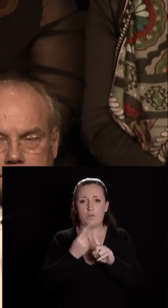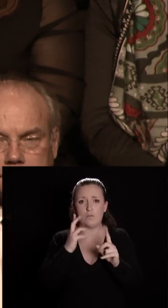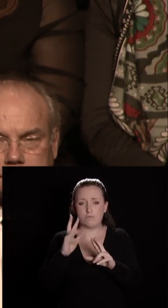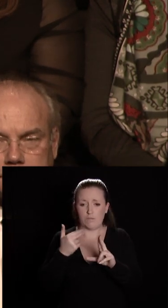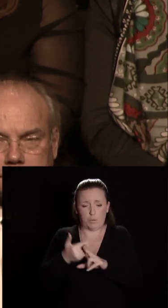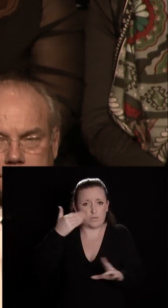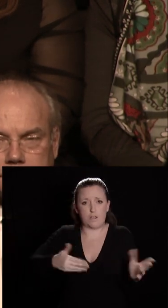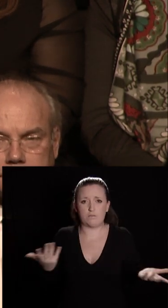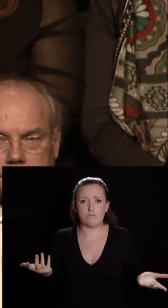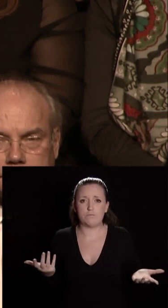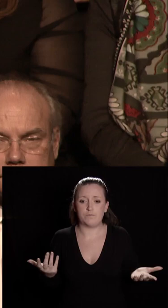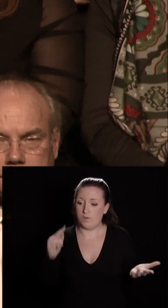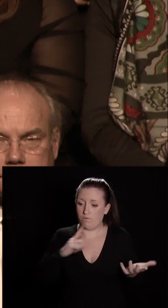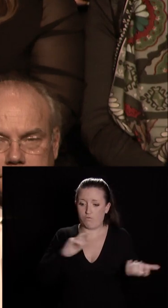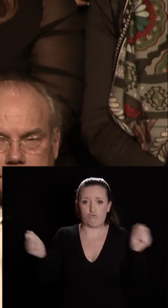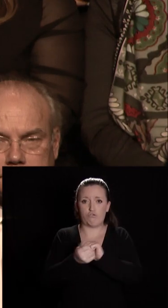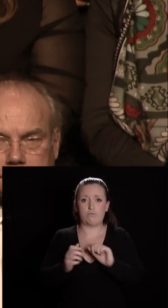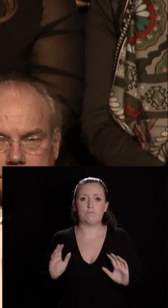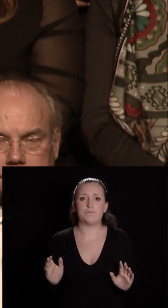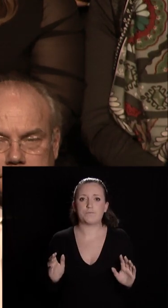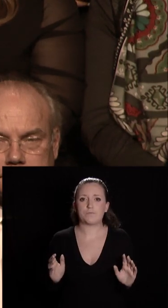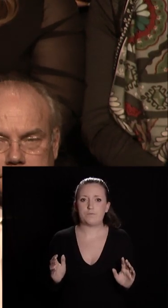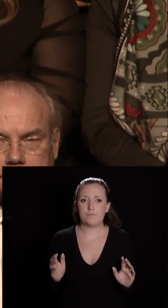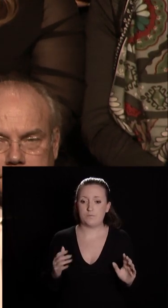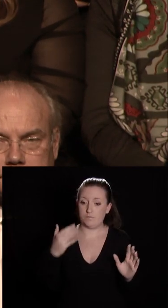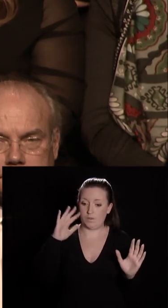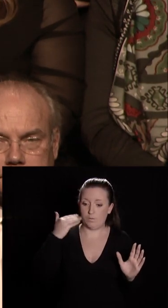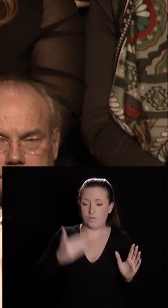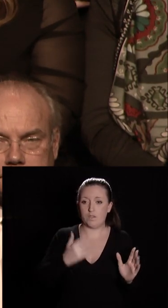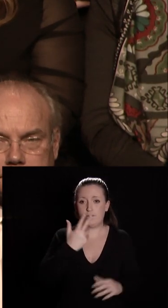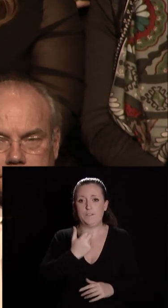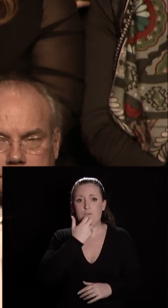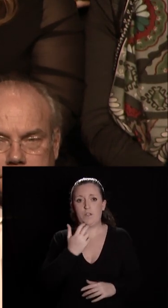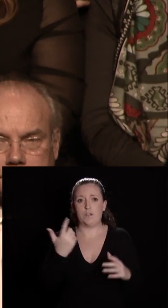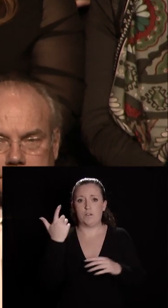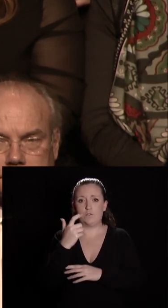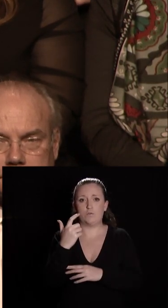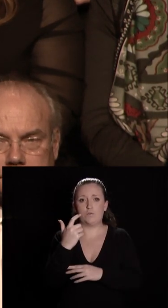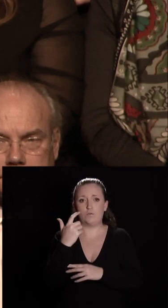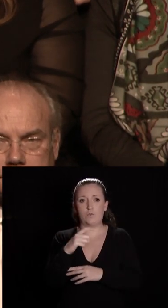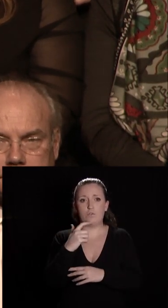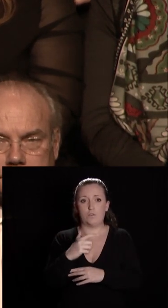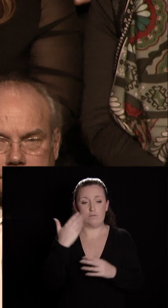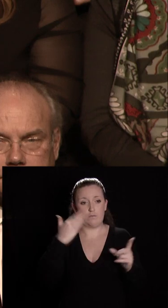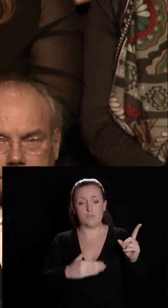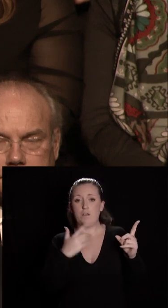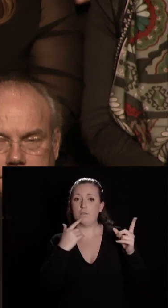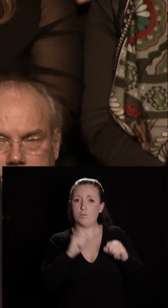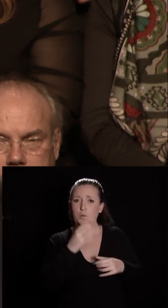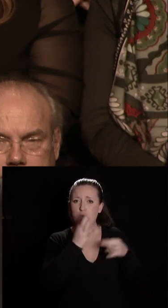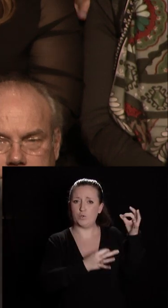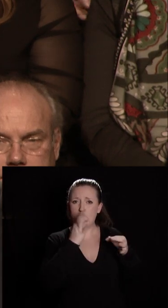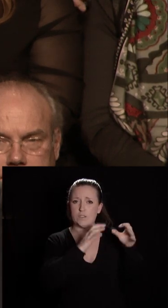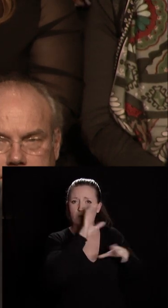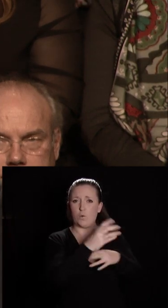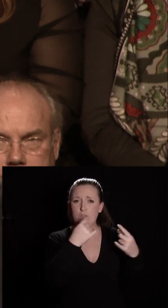connues. Nous devons changer. Ainsi, près de 2 millions de citoyens sont prêts à soutenir un recours en justice contre l'État français